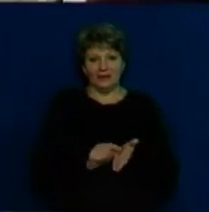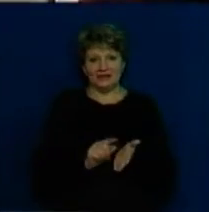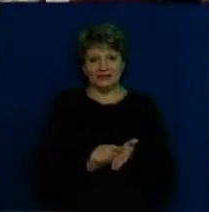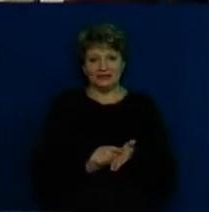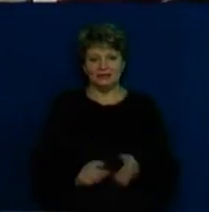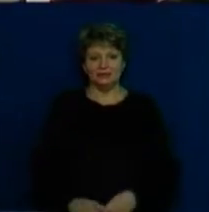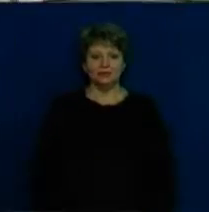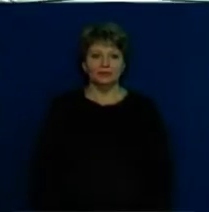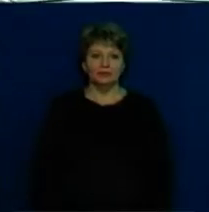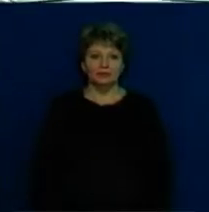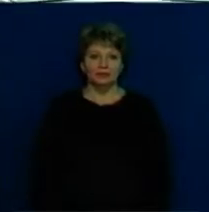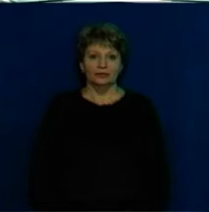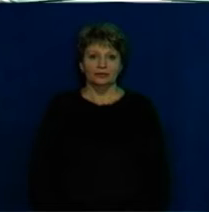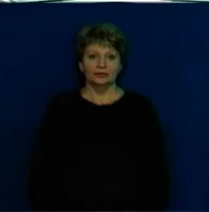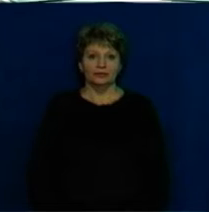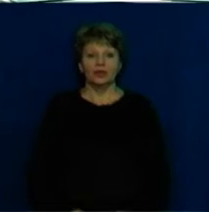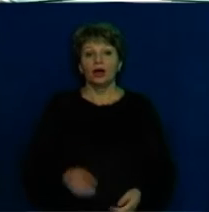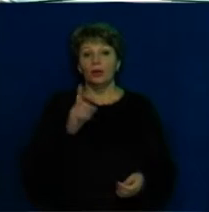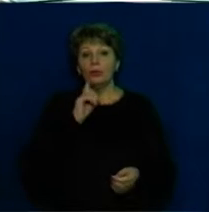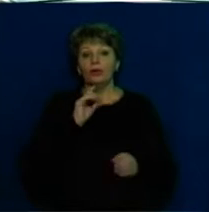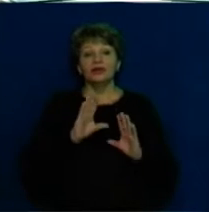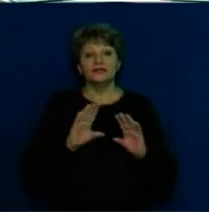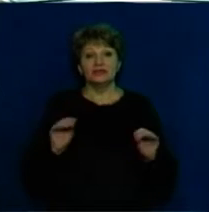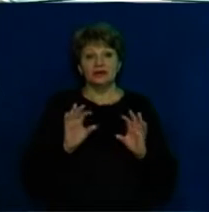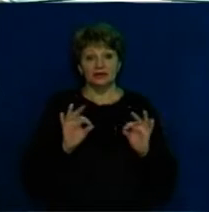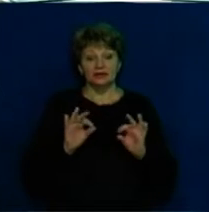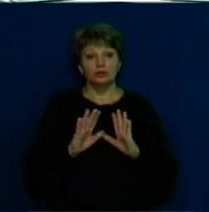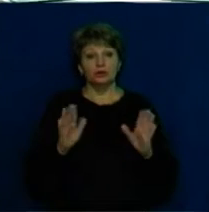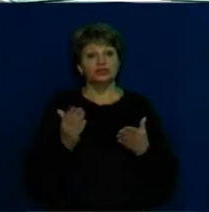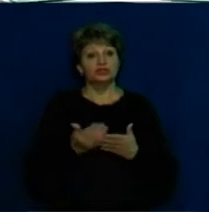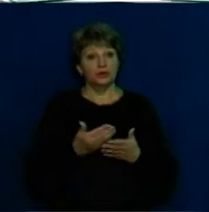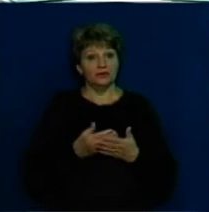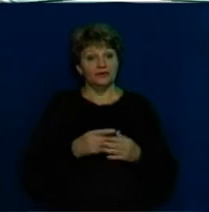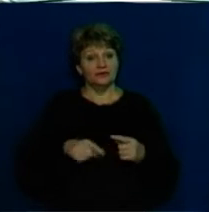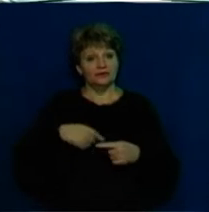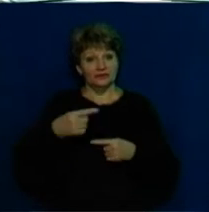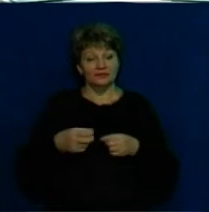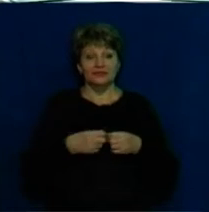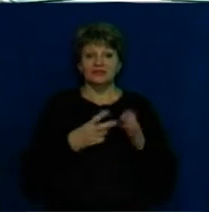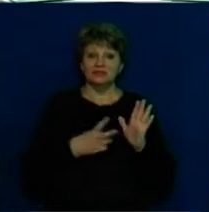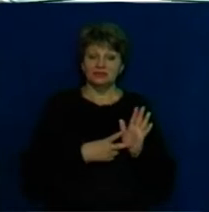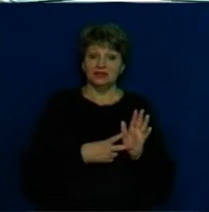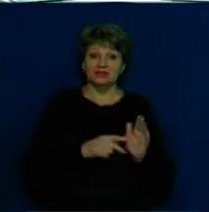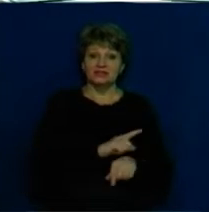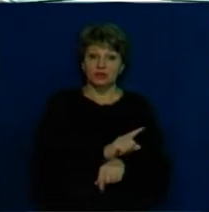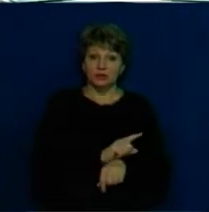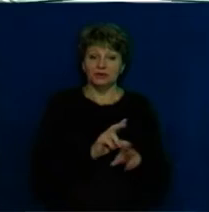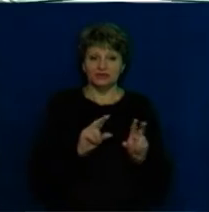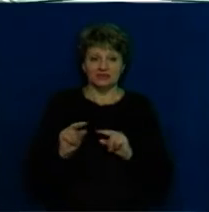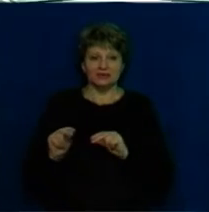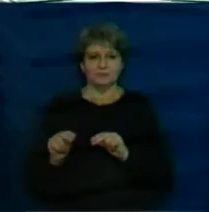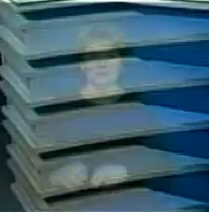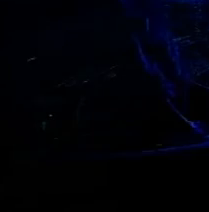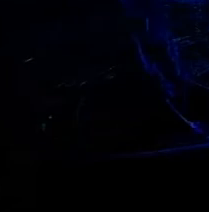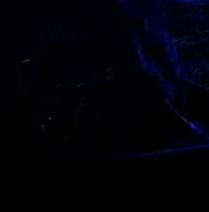Грозія, новини. І на цьому мить у нас це вся інформація. Більше новин дивіться у наших наступних випусках, зокрема, о 17-й годині. До